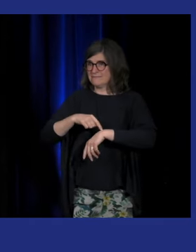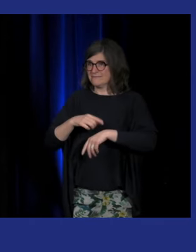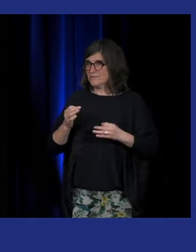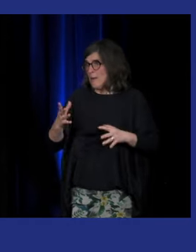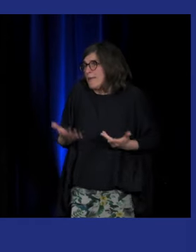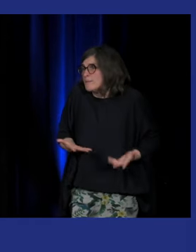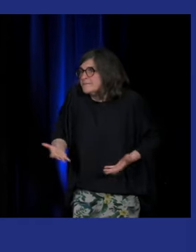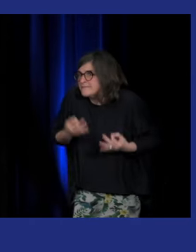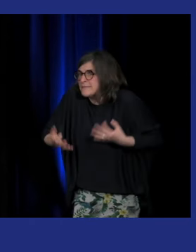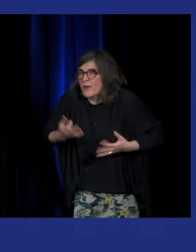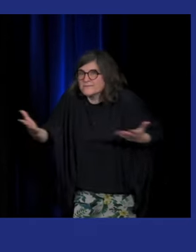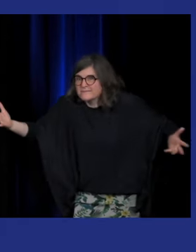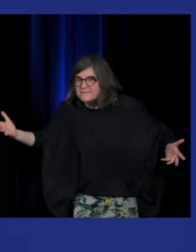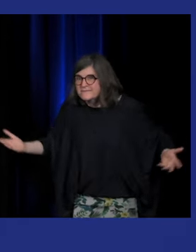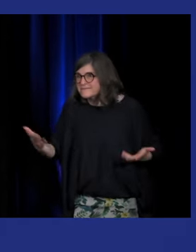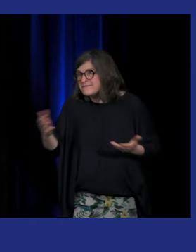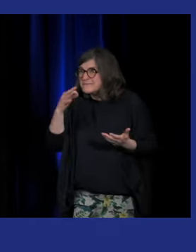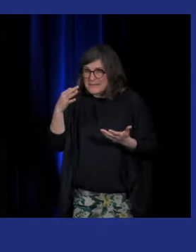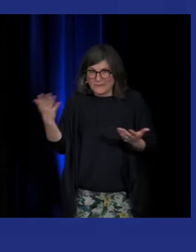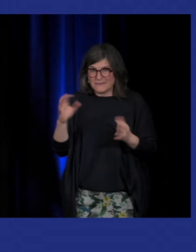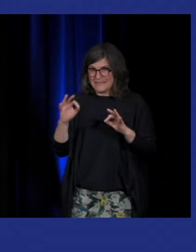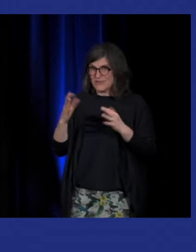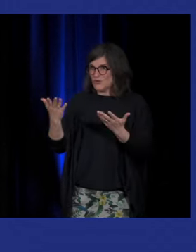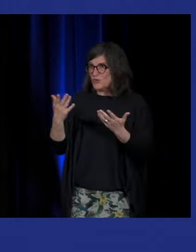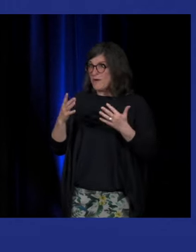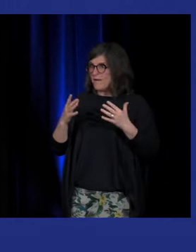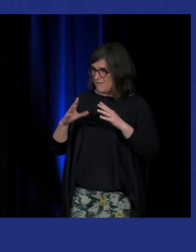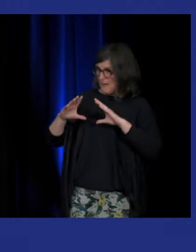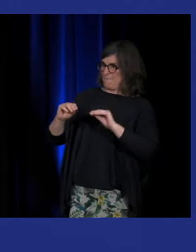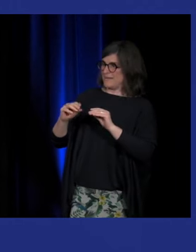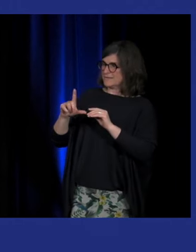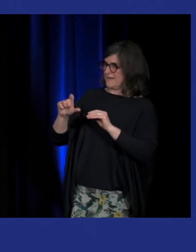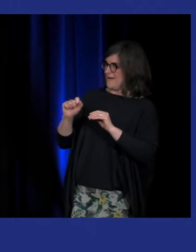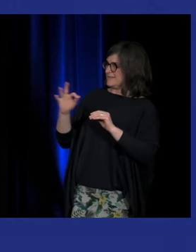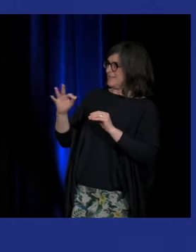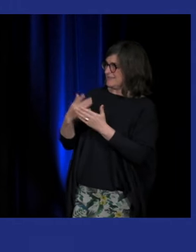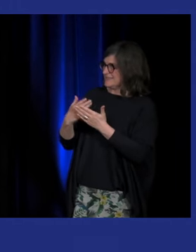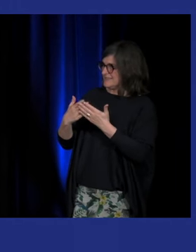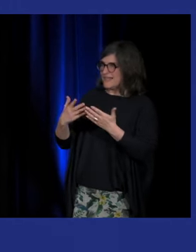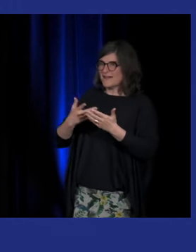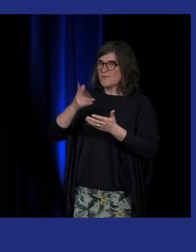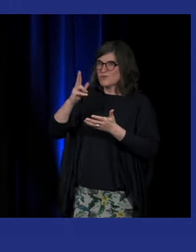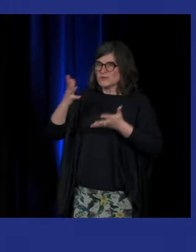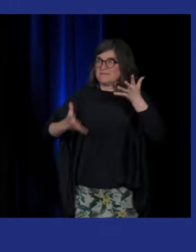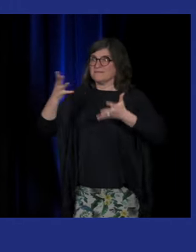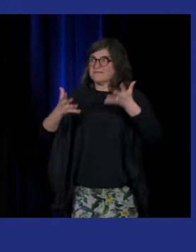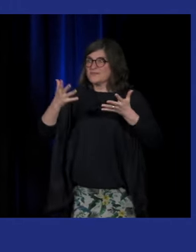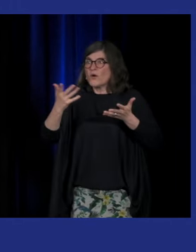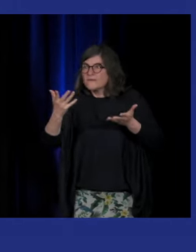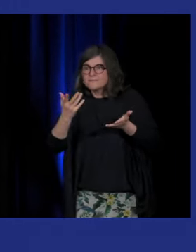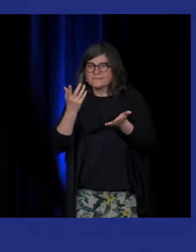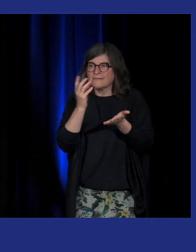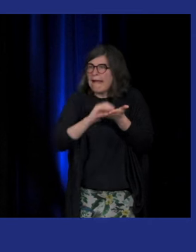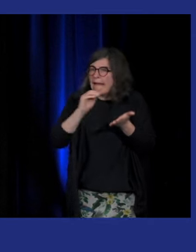est trop bavard mais c'est question de la trace de la langue des signes c'est une langue qui est à caractère oral on dit donc on n pas d'écriture